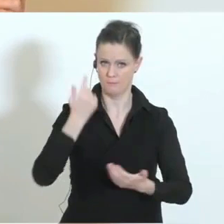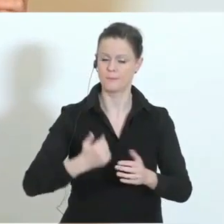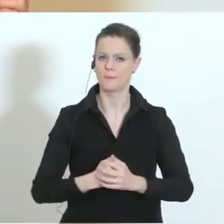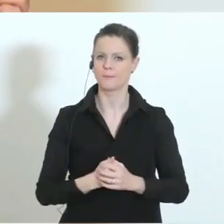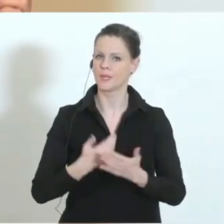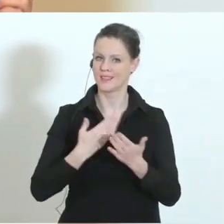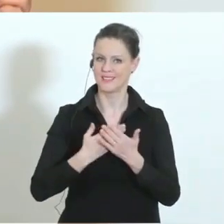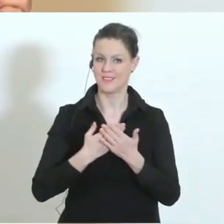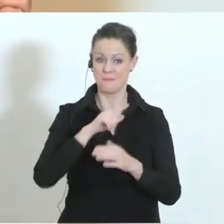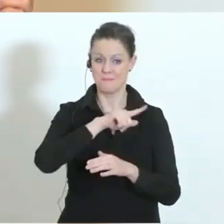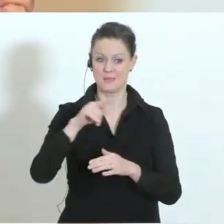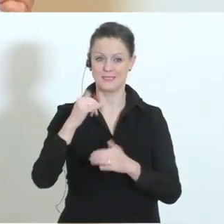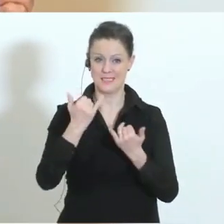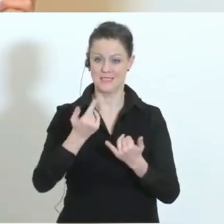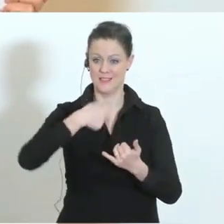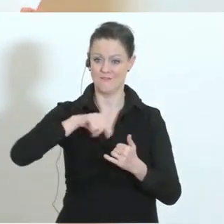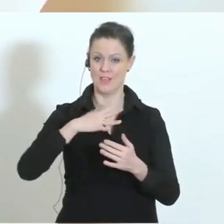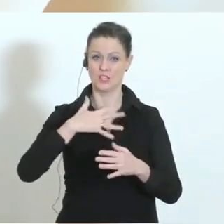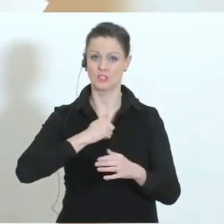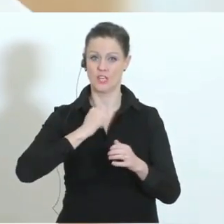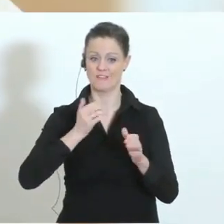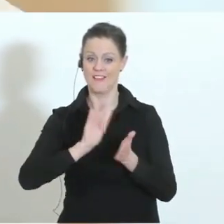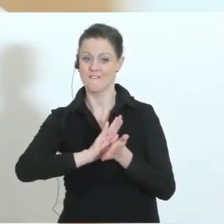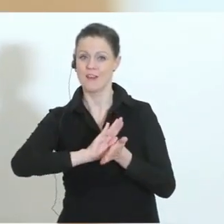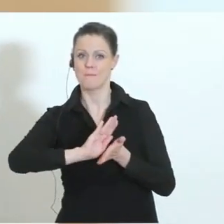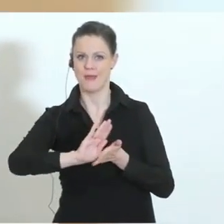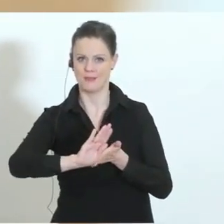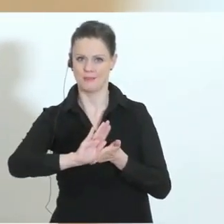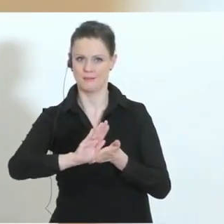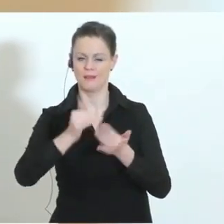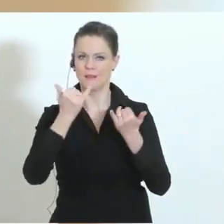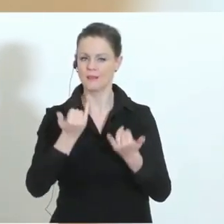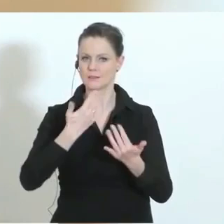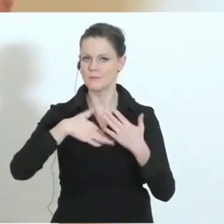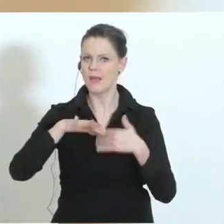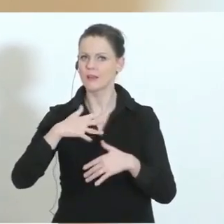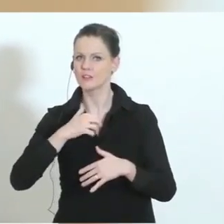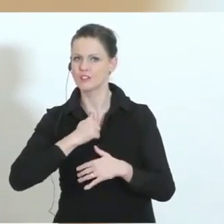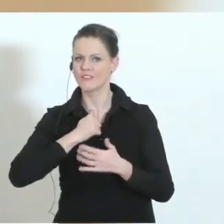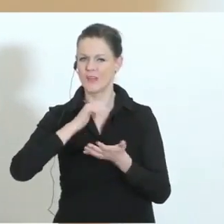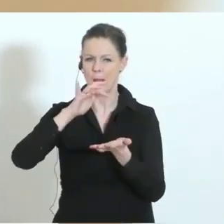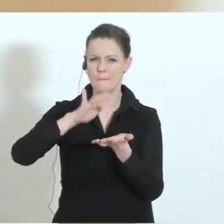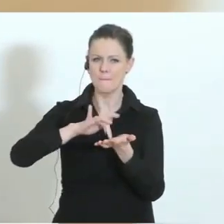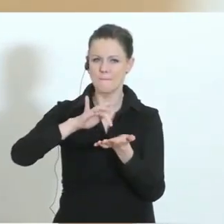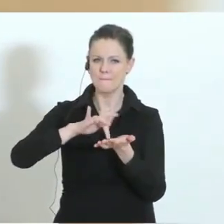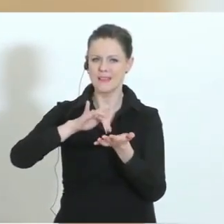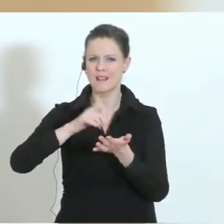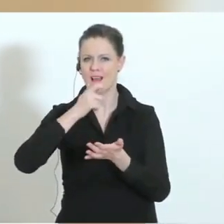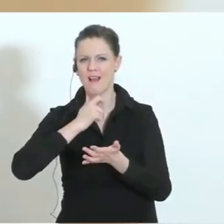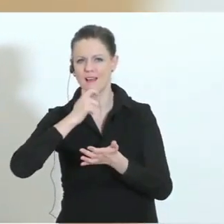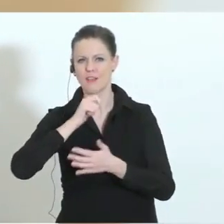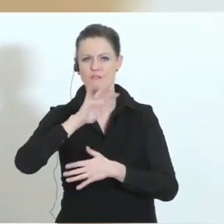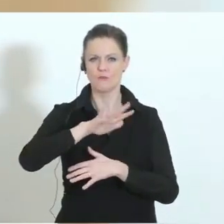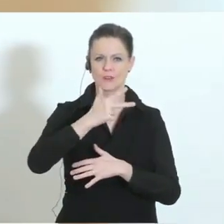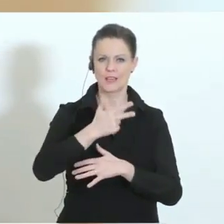das bisher vermeiden. Wir haben derzeit eher mehr Menschen in diesem Mittelalter zwischen 35 und